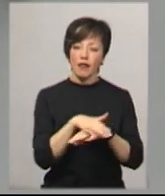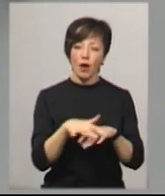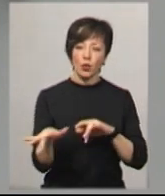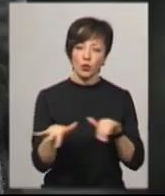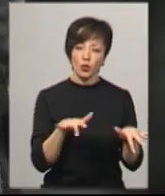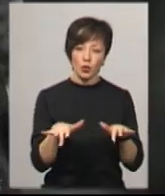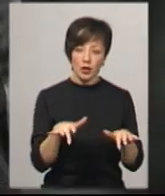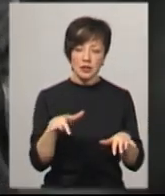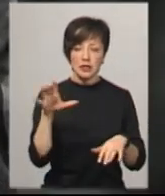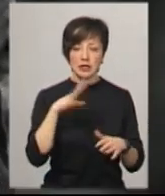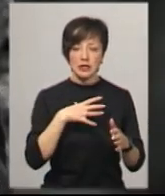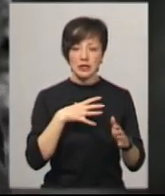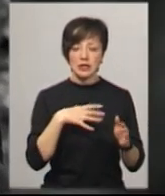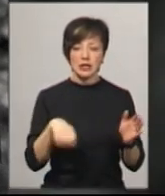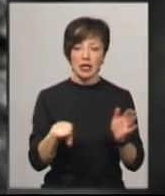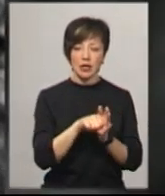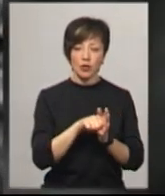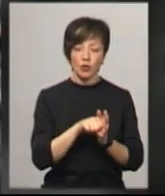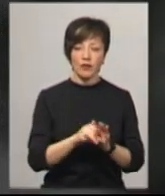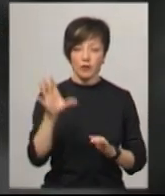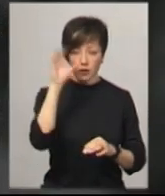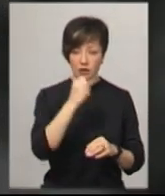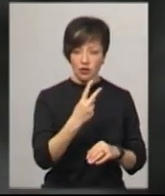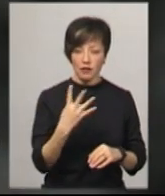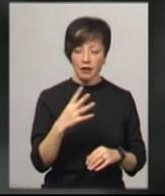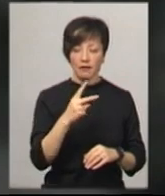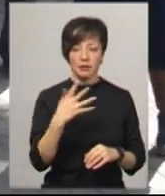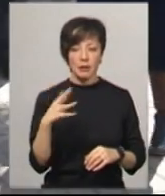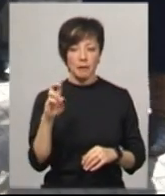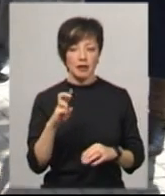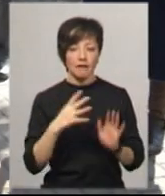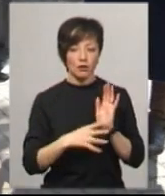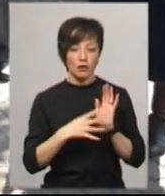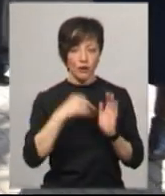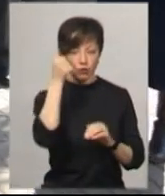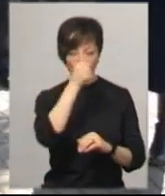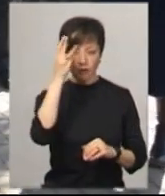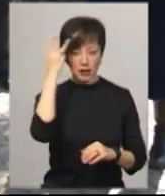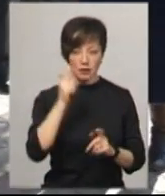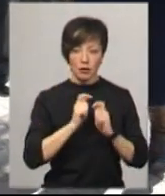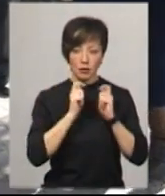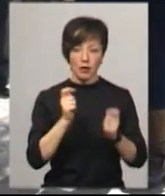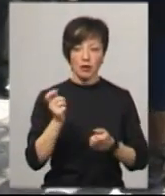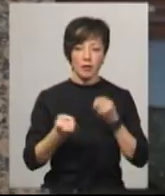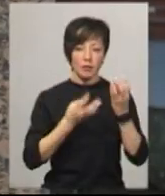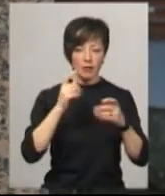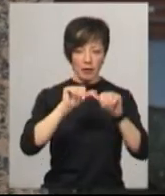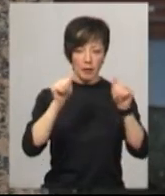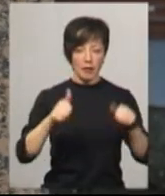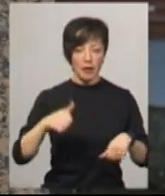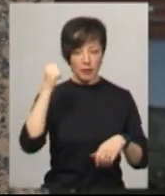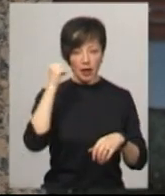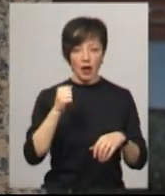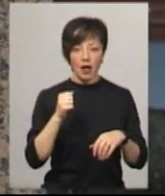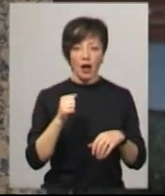загіна у ніч з 24 на 25 березня 1999 року. Хмельницькому покладають до пам'ятника, через карантин